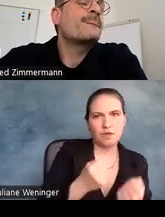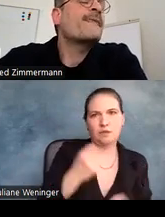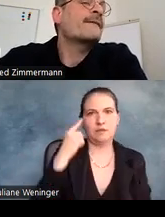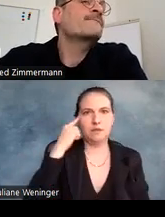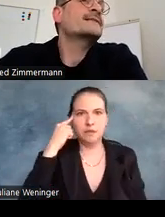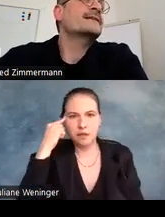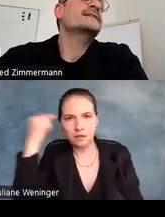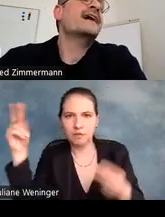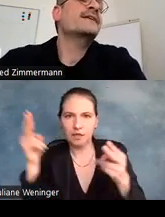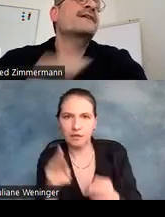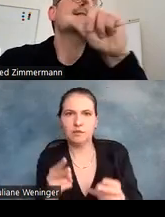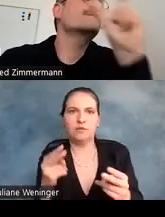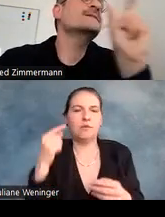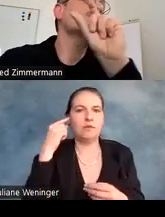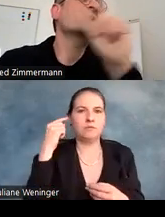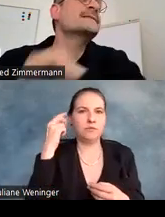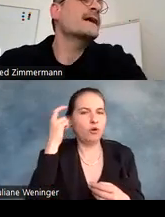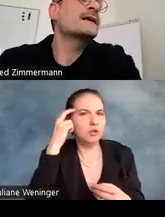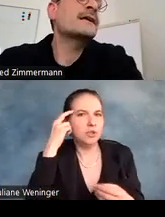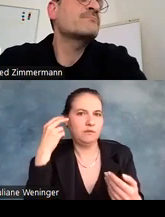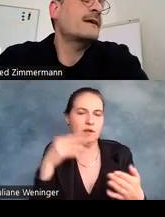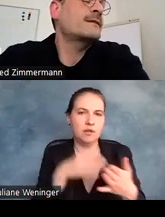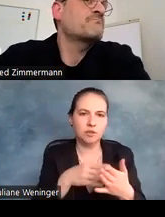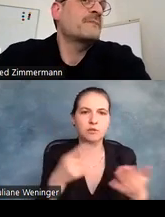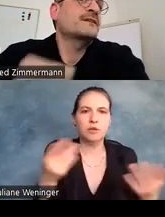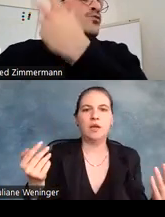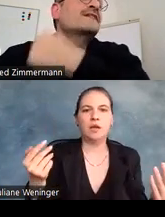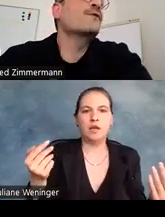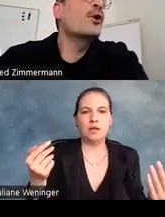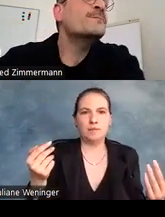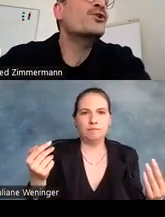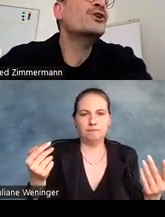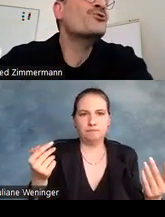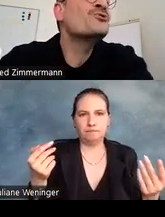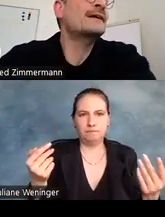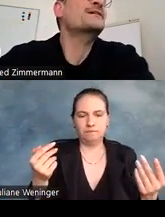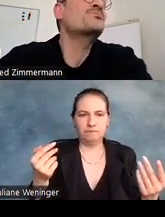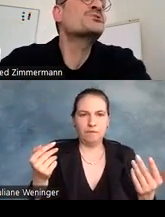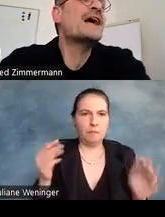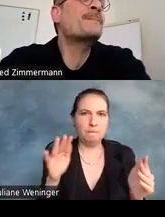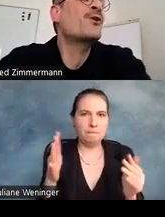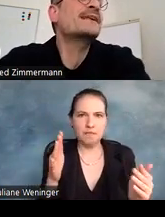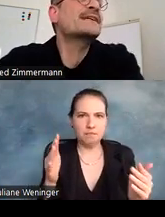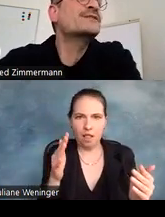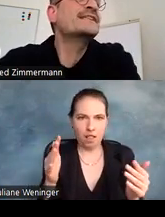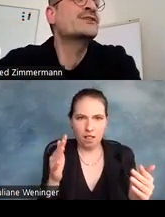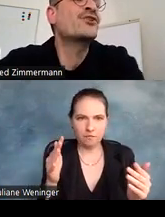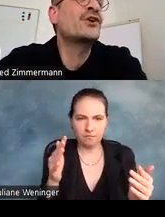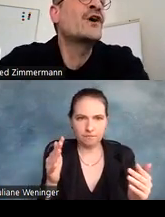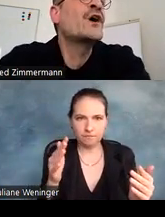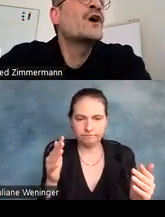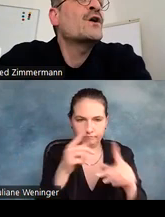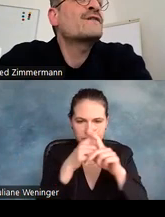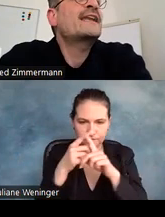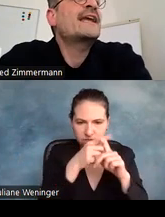dann tatsächlich teilweise eben nicht über die Wortbedeutung Buchstaben nochmal dekodieren